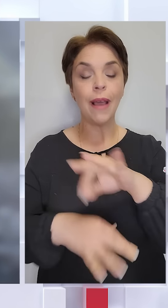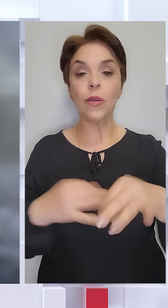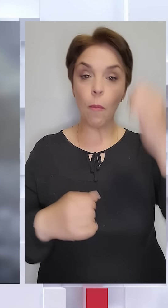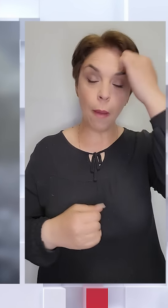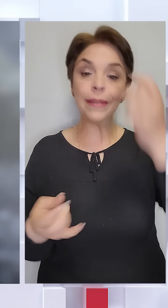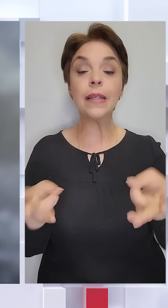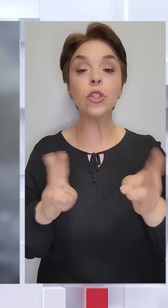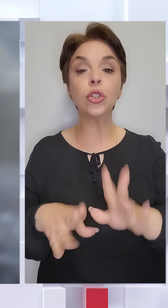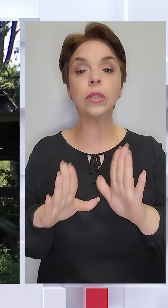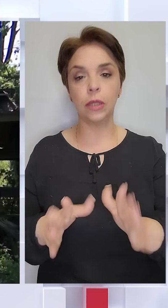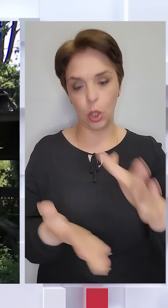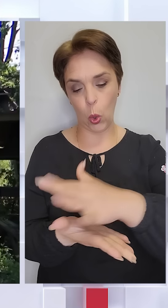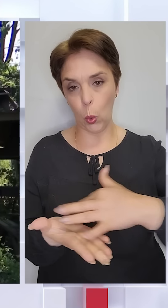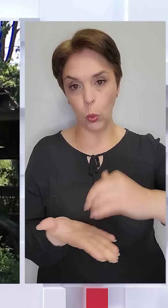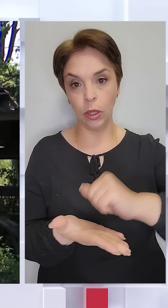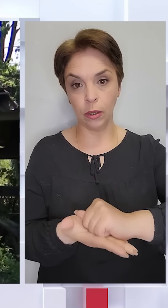лишилися самі руїни.